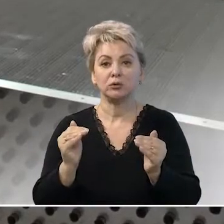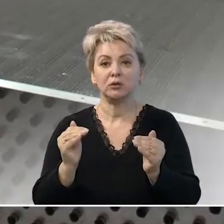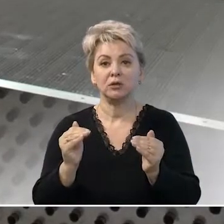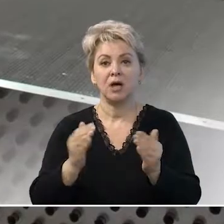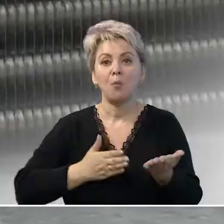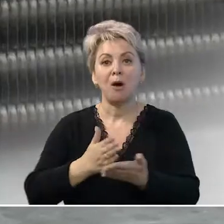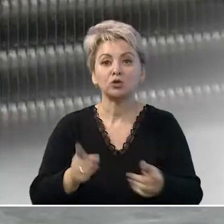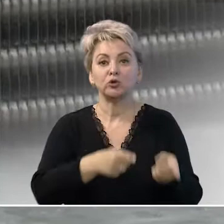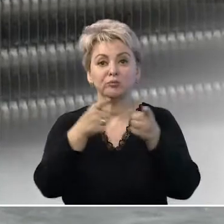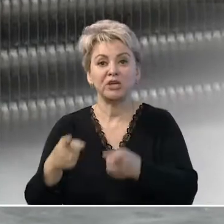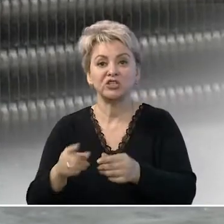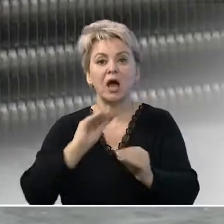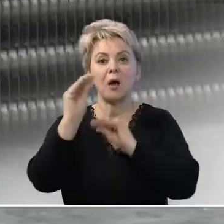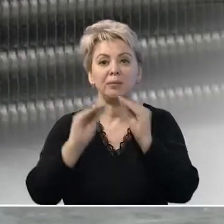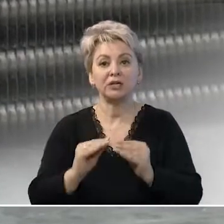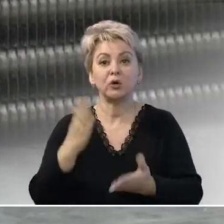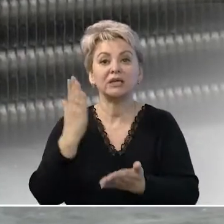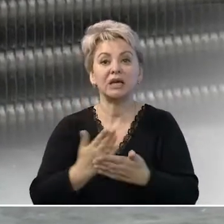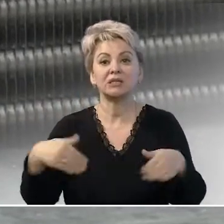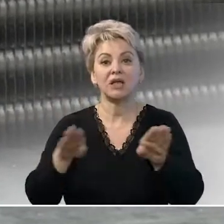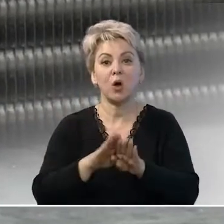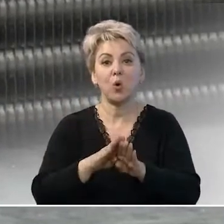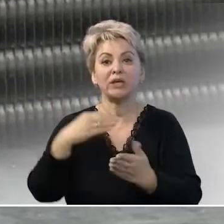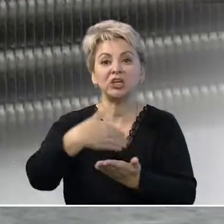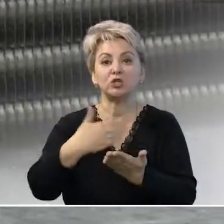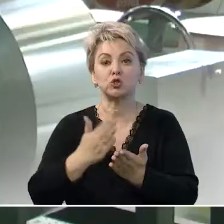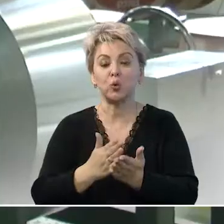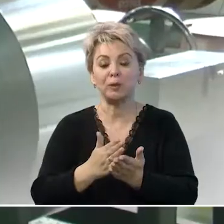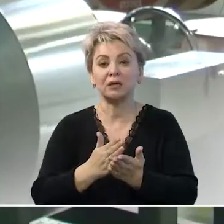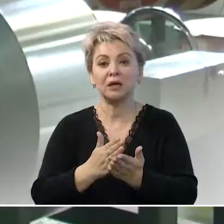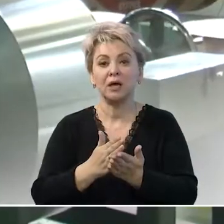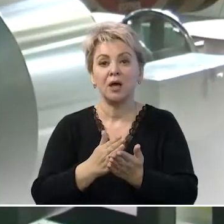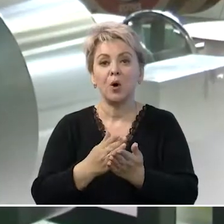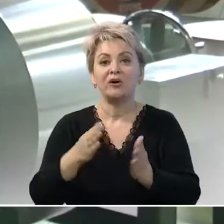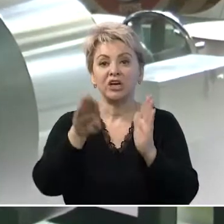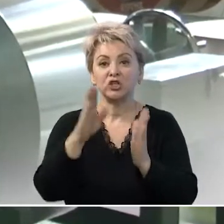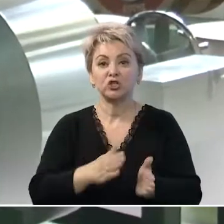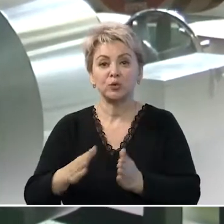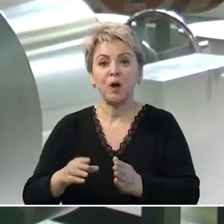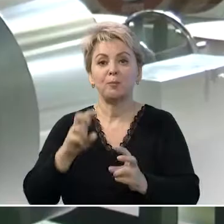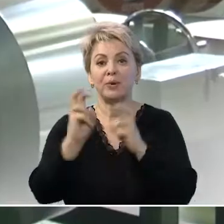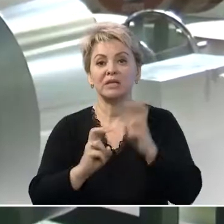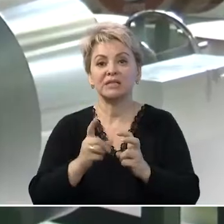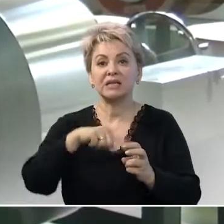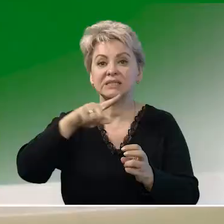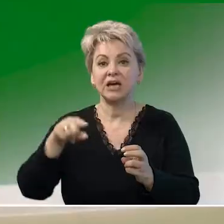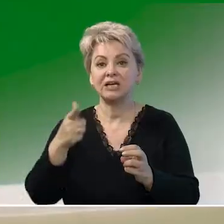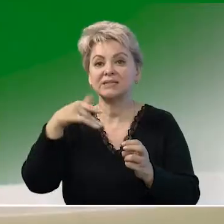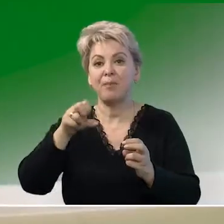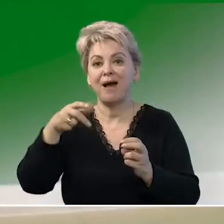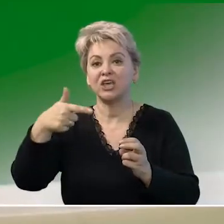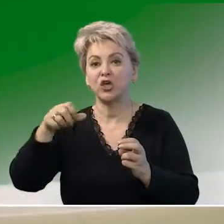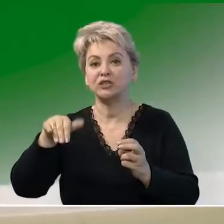маршрут перемещения комплектующих. Есть такой инструмент в режиме производства, называется диаграмма спагетти,